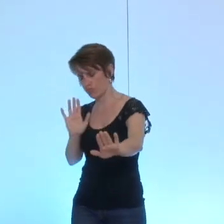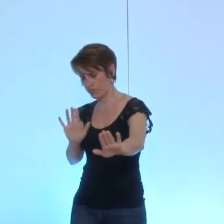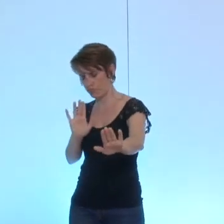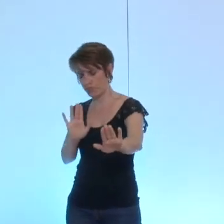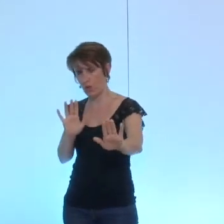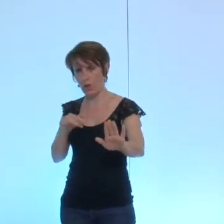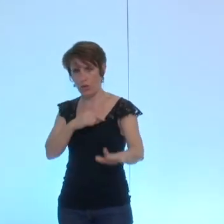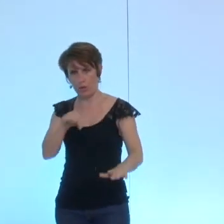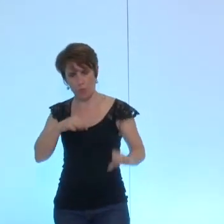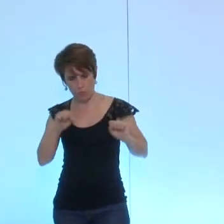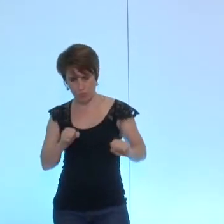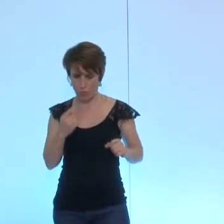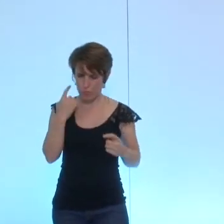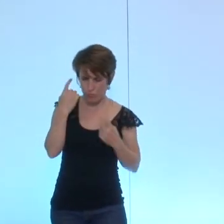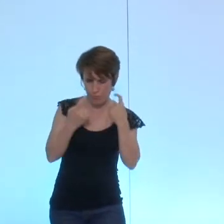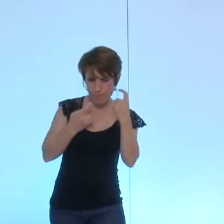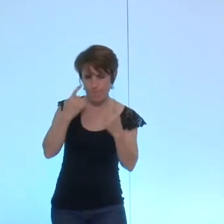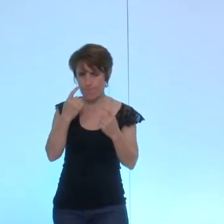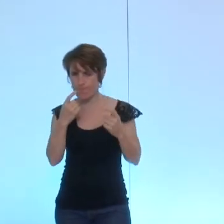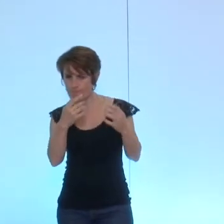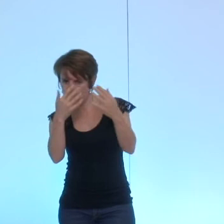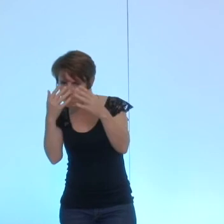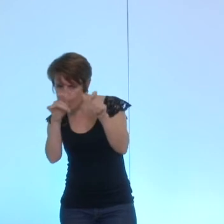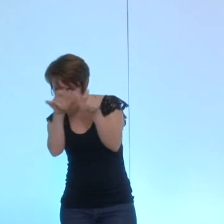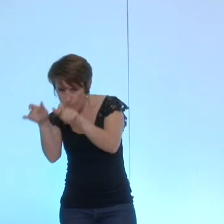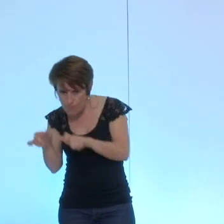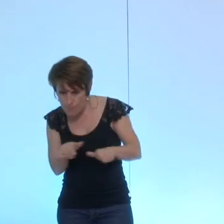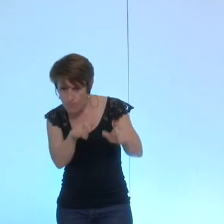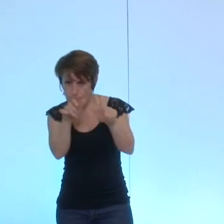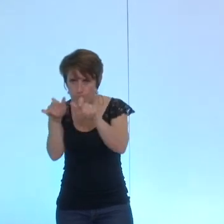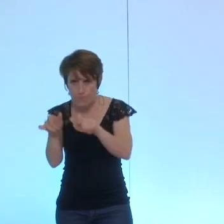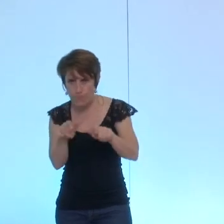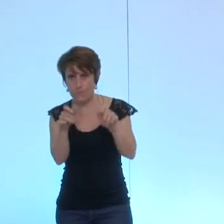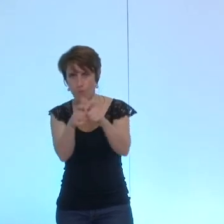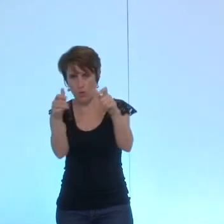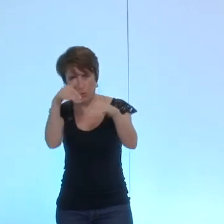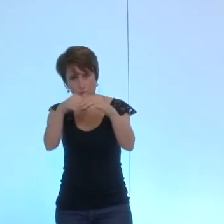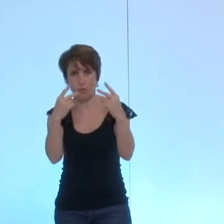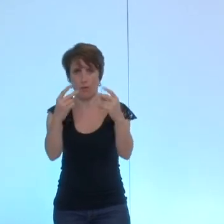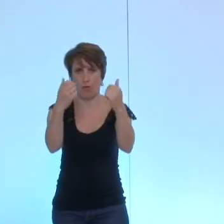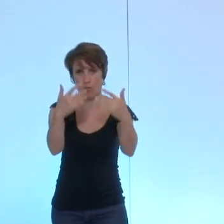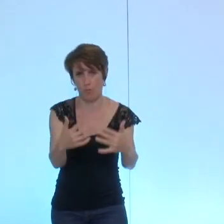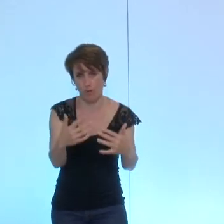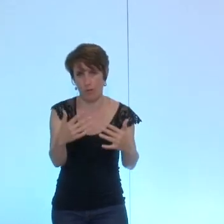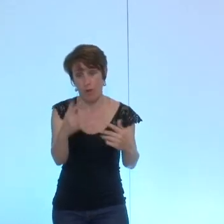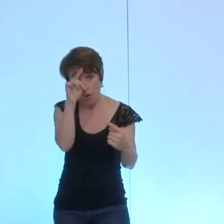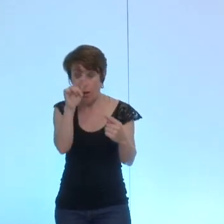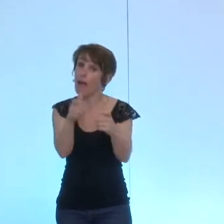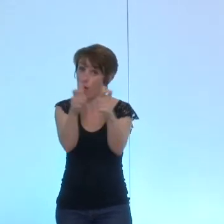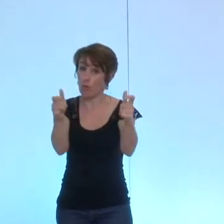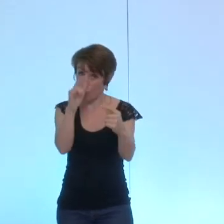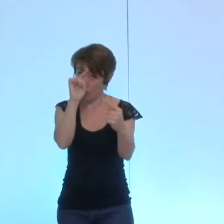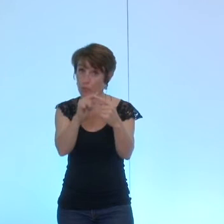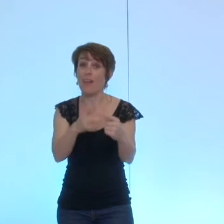effectivement cet actif qui est au service de l'intérêt général qui est de fait non